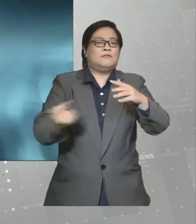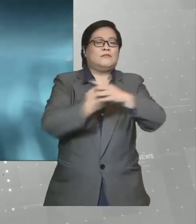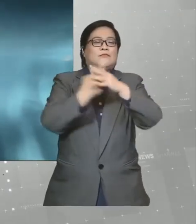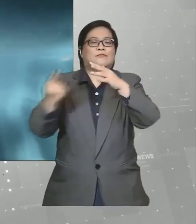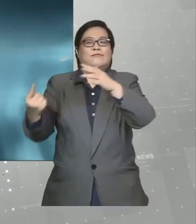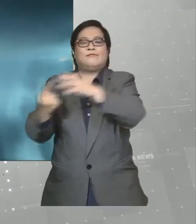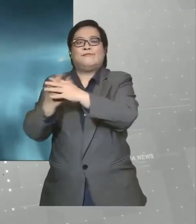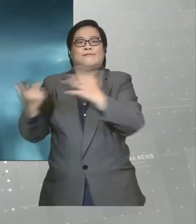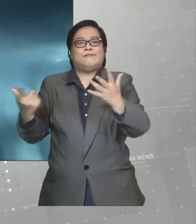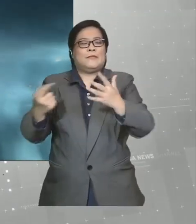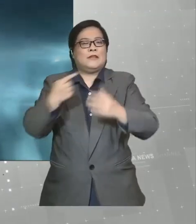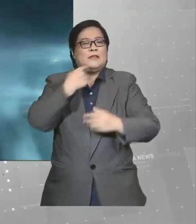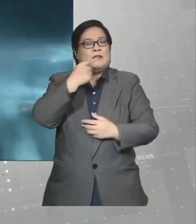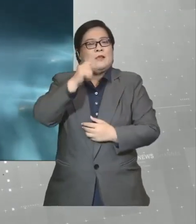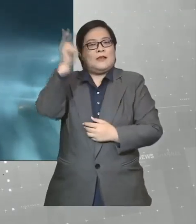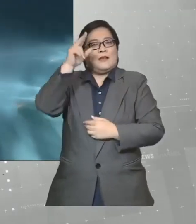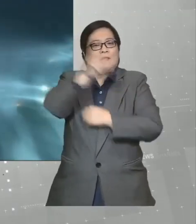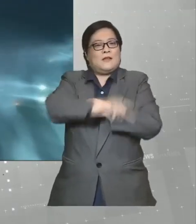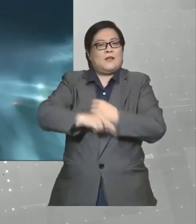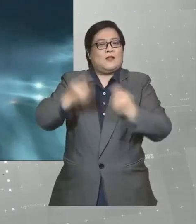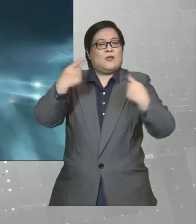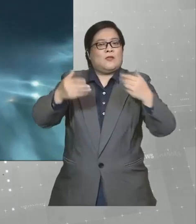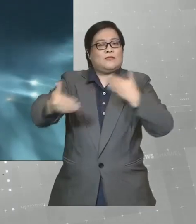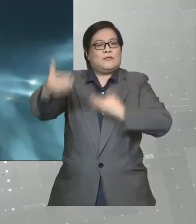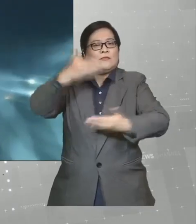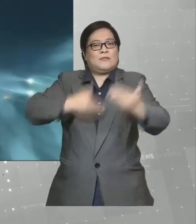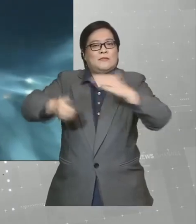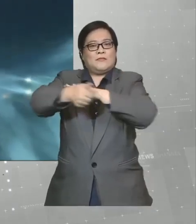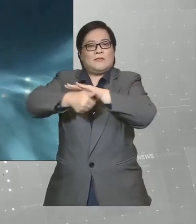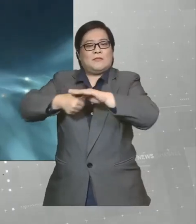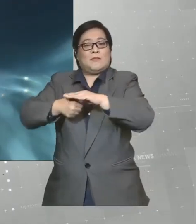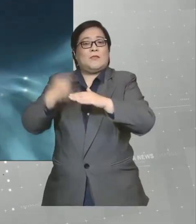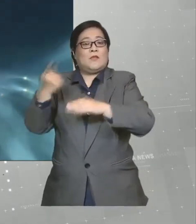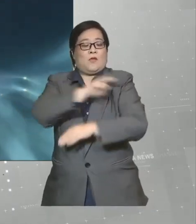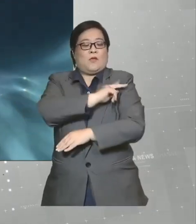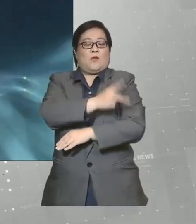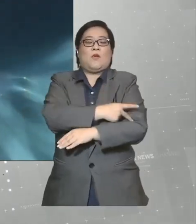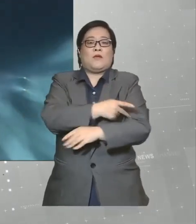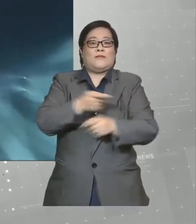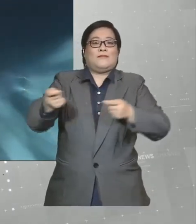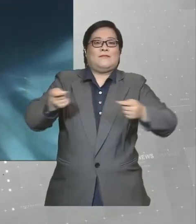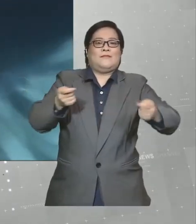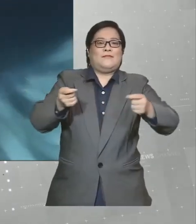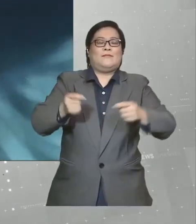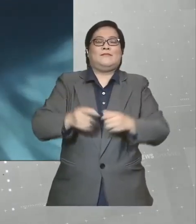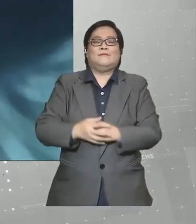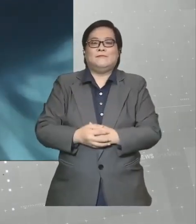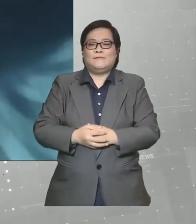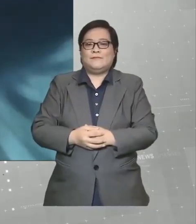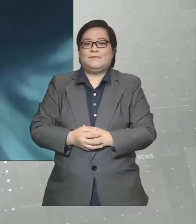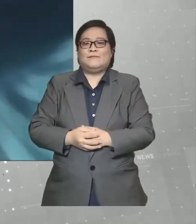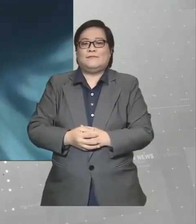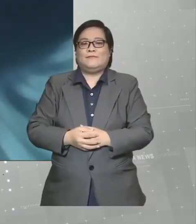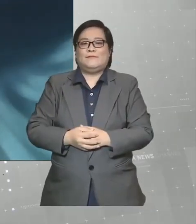menimbulkan isu dengan menuduh kerajaan negeri cuba berselindung di sebalik kuasa darurat.